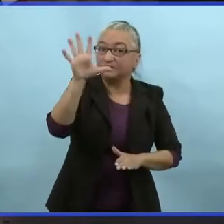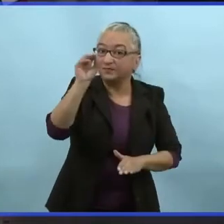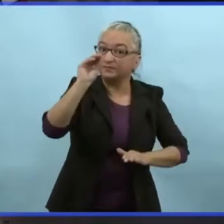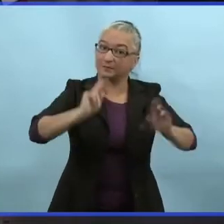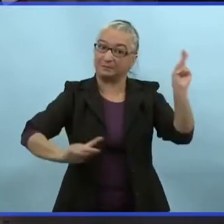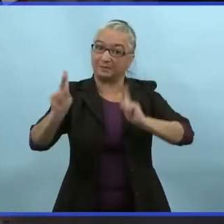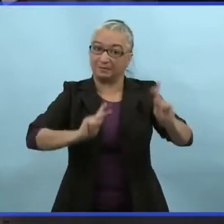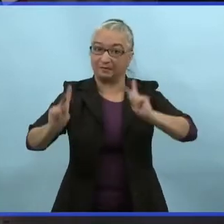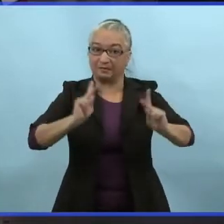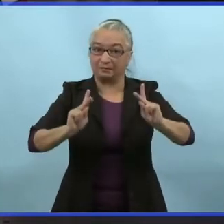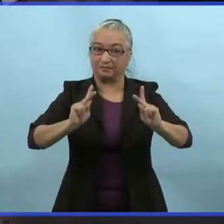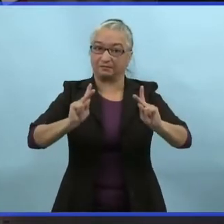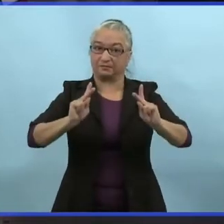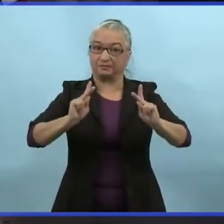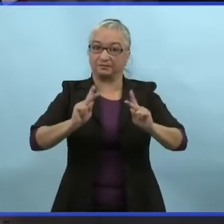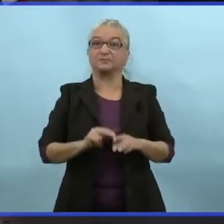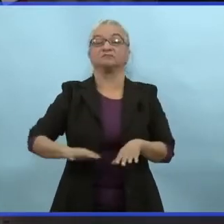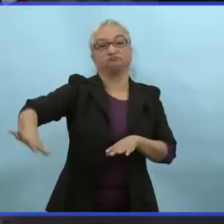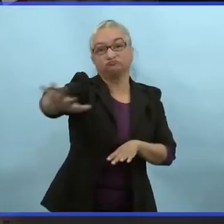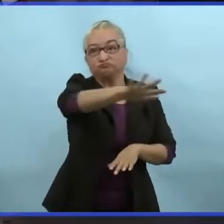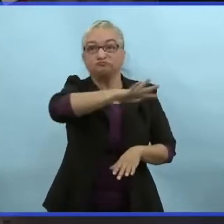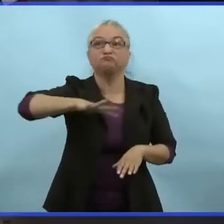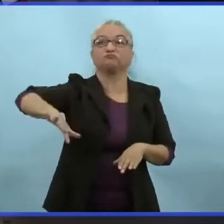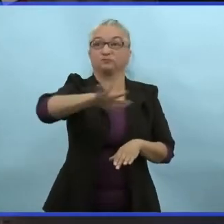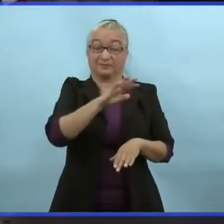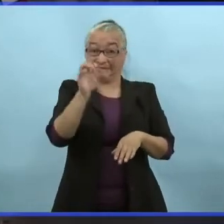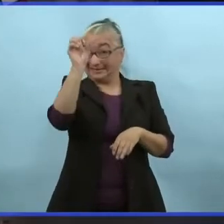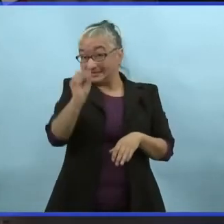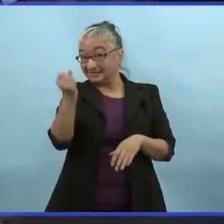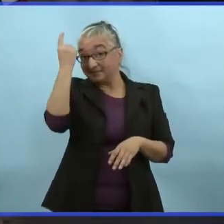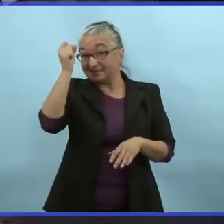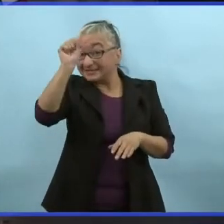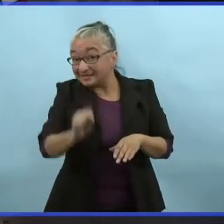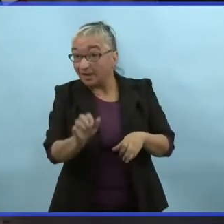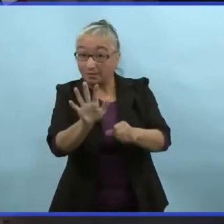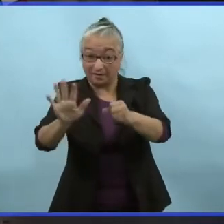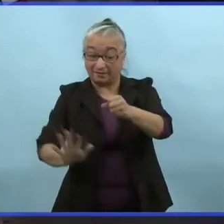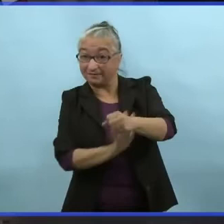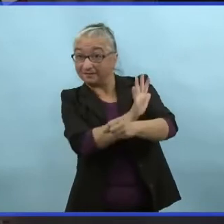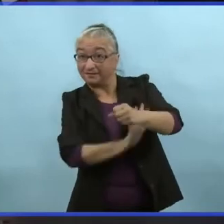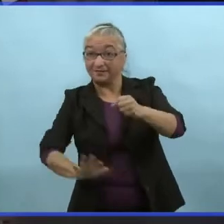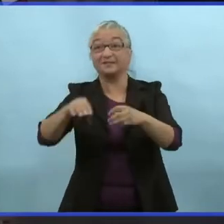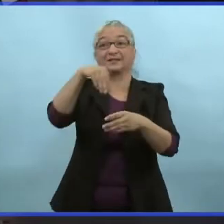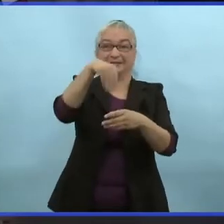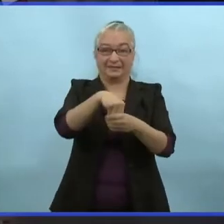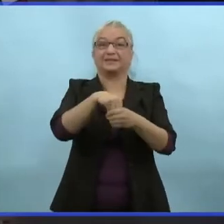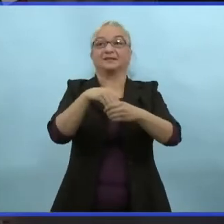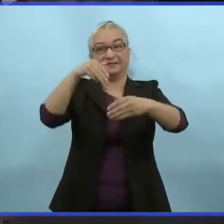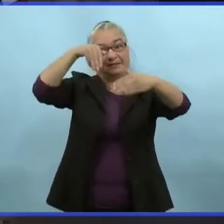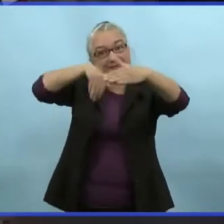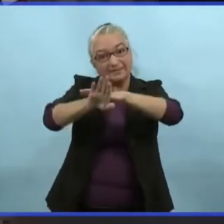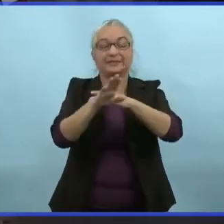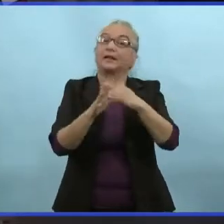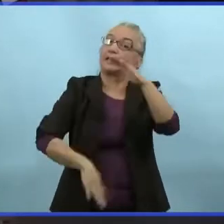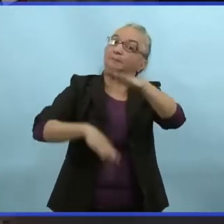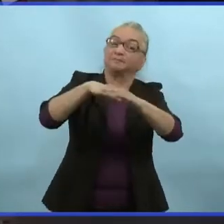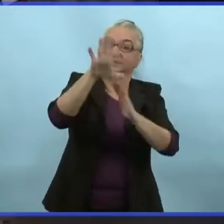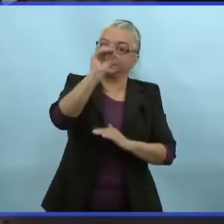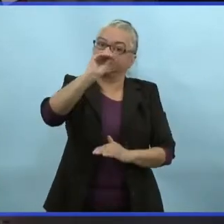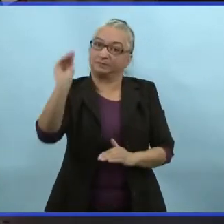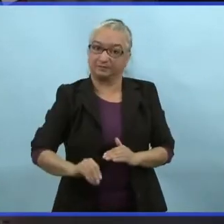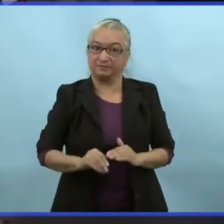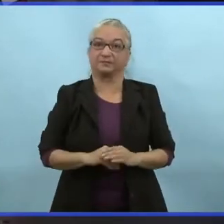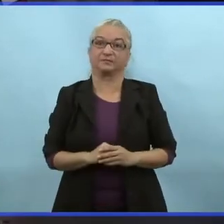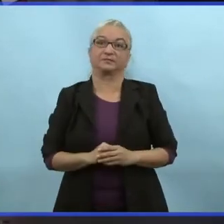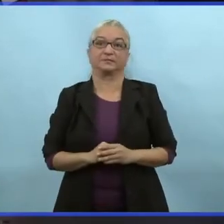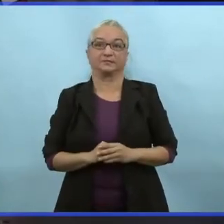Et la capacité dans les commerces reste à 50% dans la région sanitaire de Santé-Sud, à l'exception